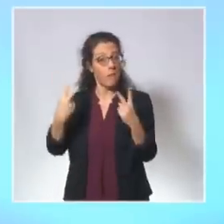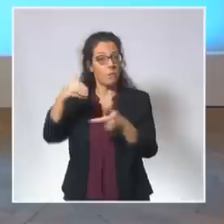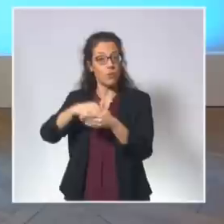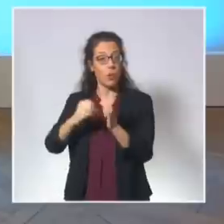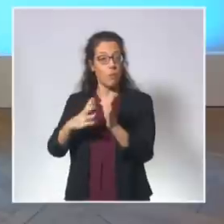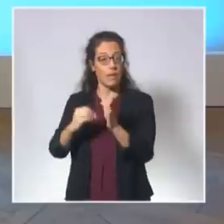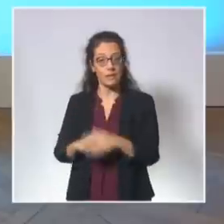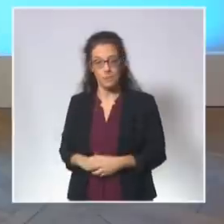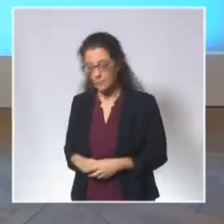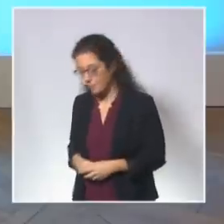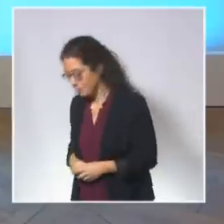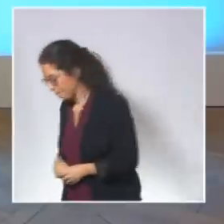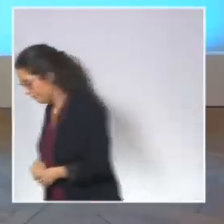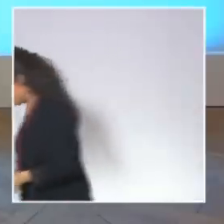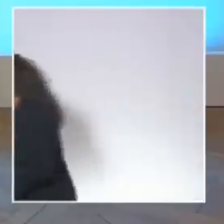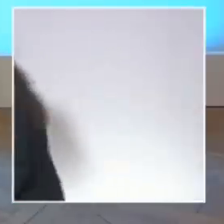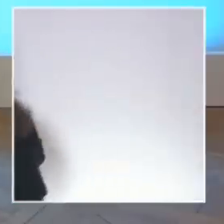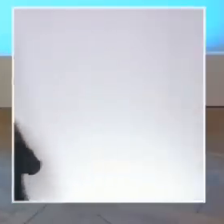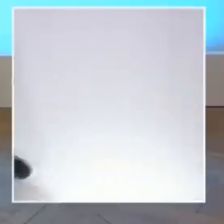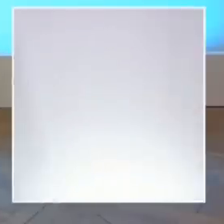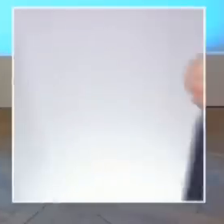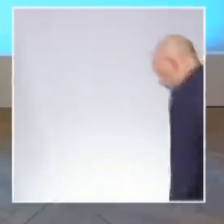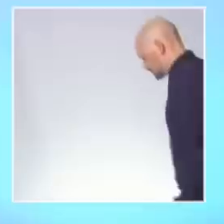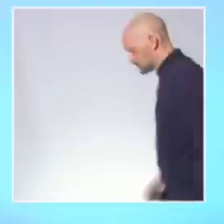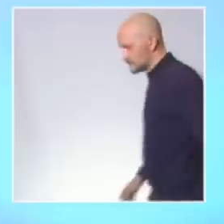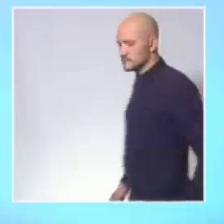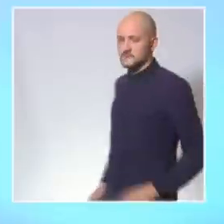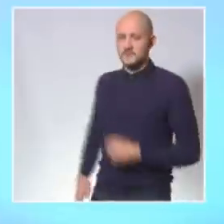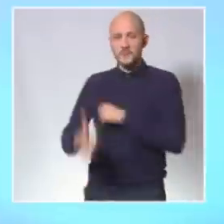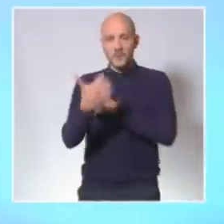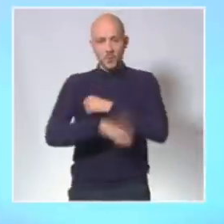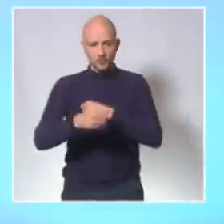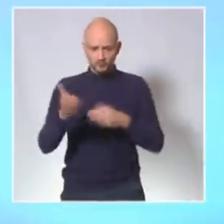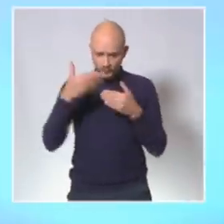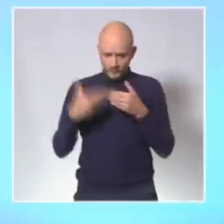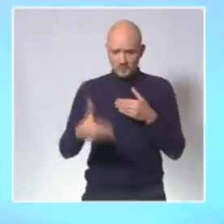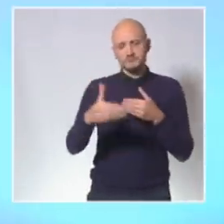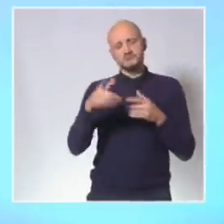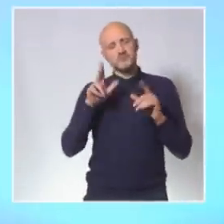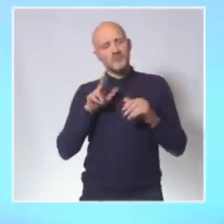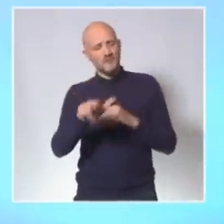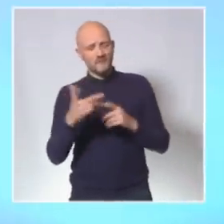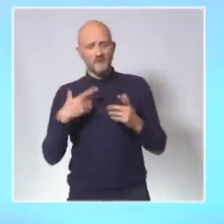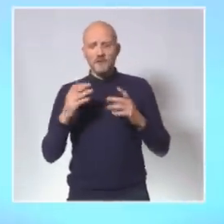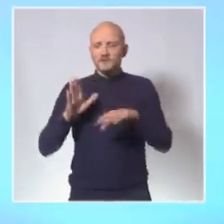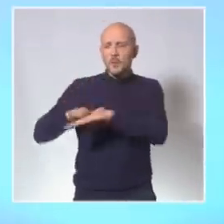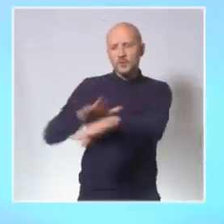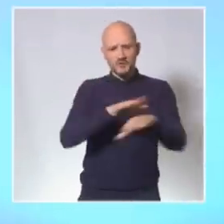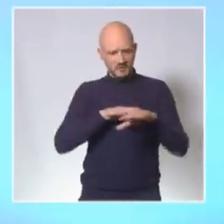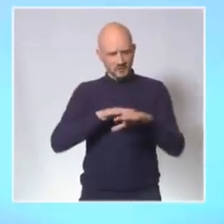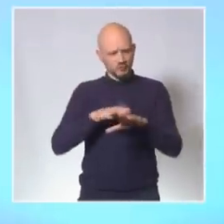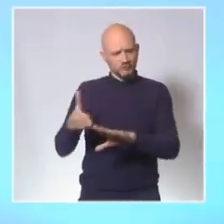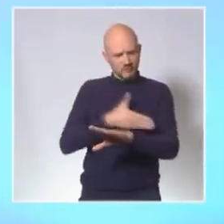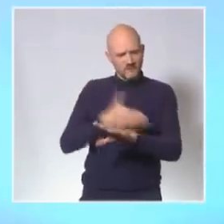pass. Je procéderai, en début de semaine prochaine, aux concertations préalables sur ce projet, ainsi que sur toute